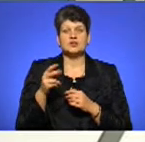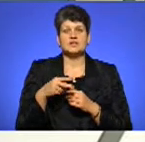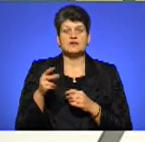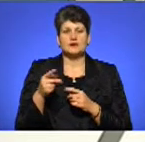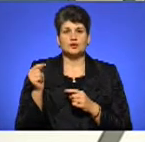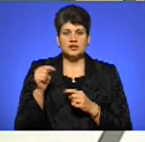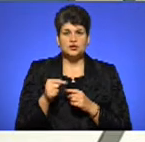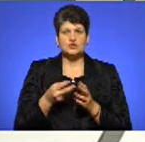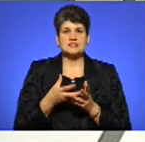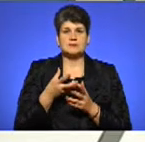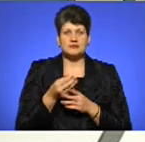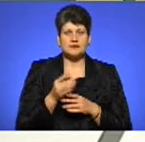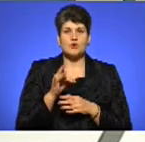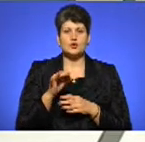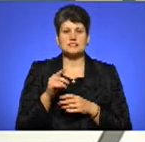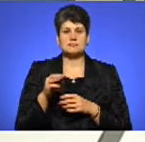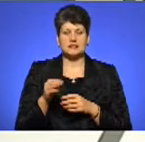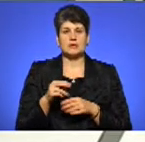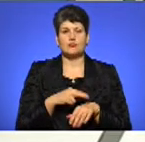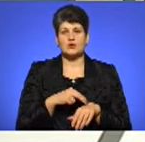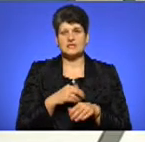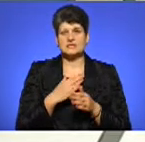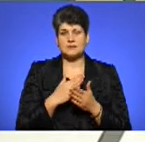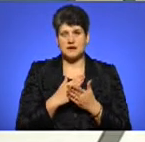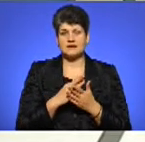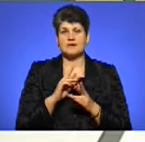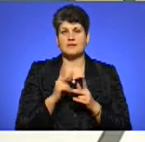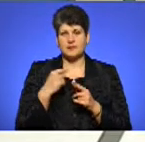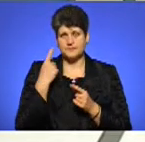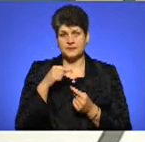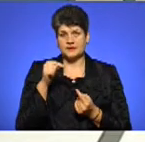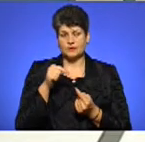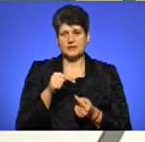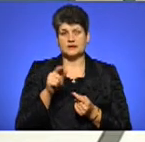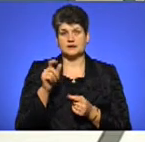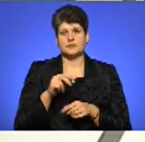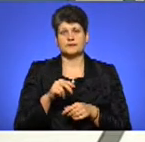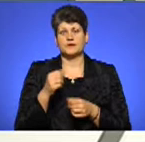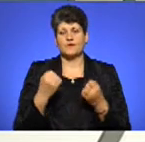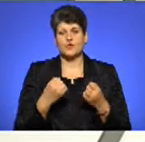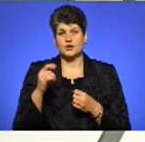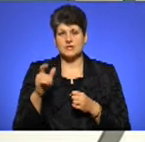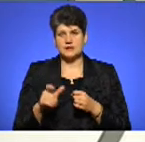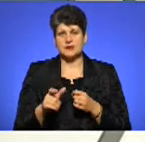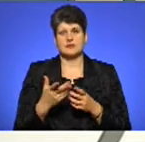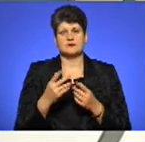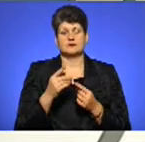заплатив і ти розмитнив. Поліція має як ідентифікувати водія, поліція має як ідентифікувати автомобіль.